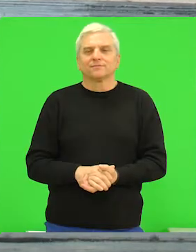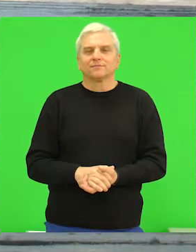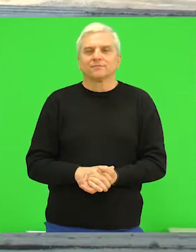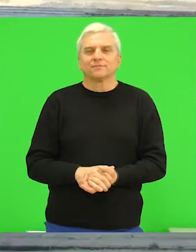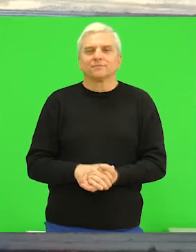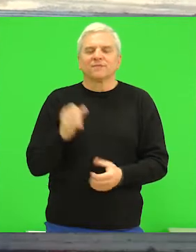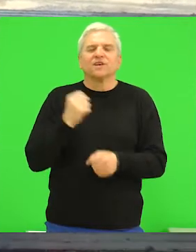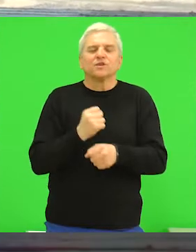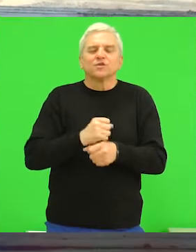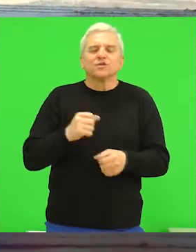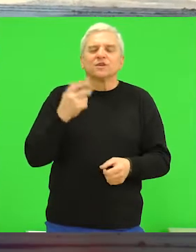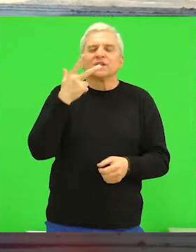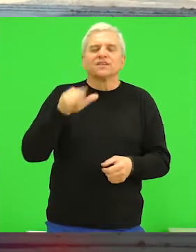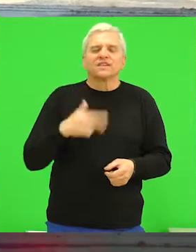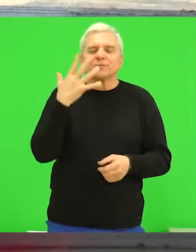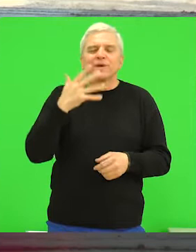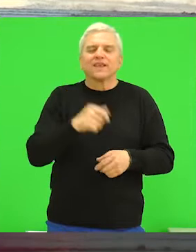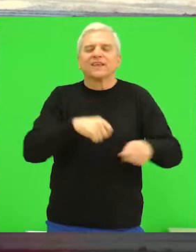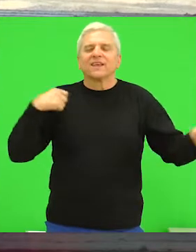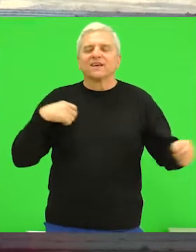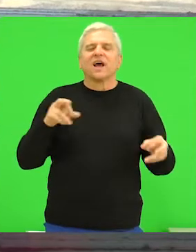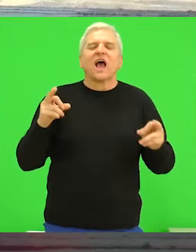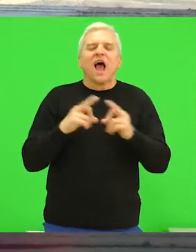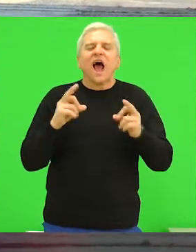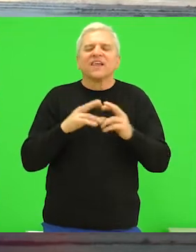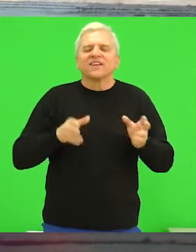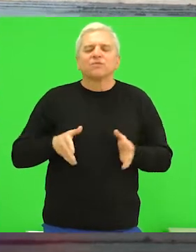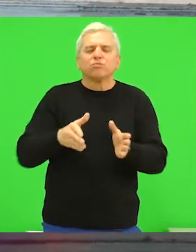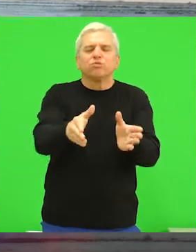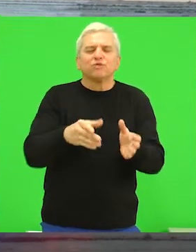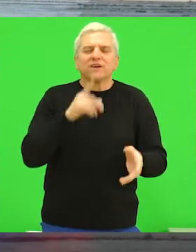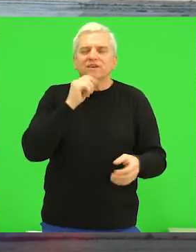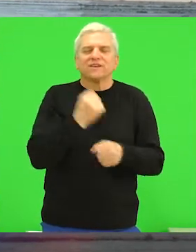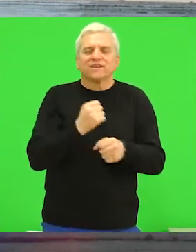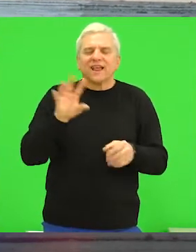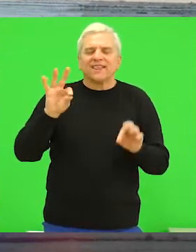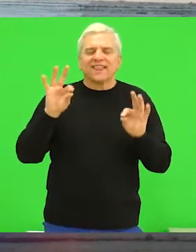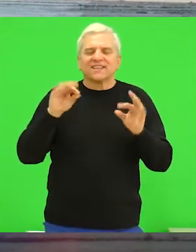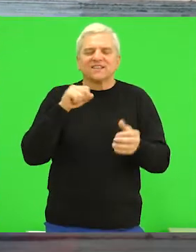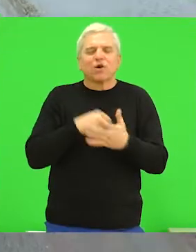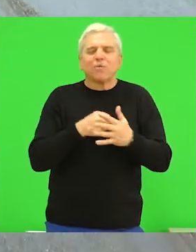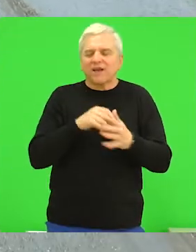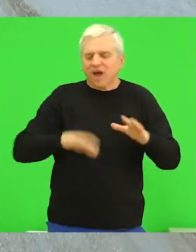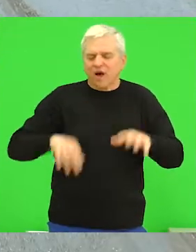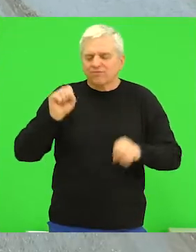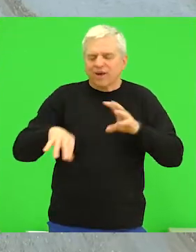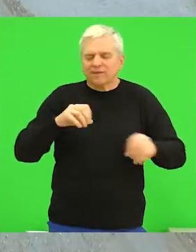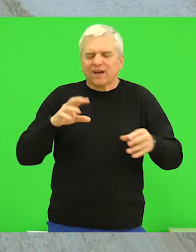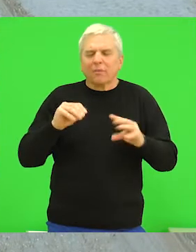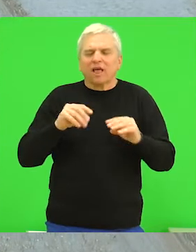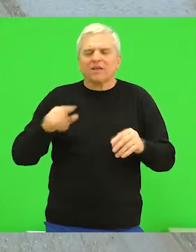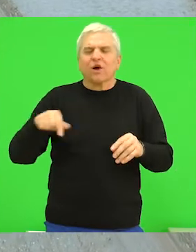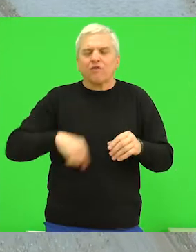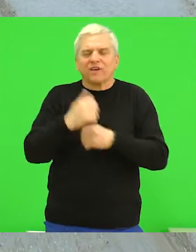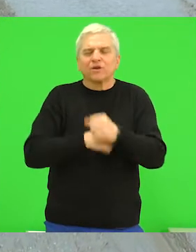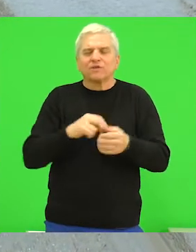Za uređenje tri i kilometara atarskih puteva i izgradnju deset otresišta, lokalna samuprava